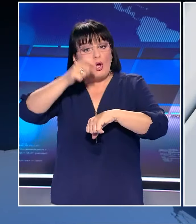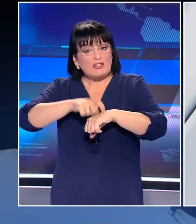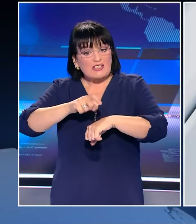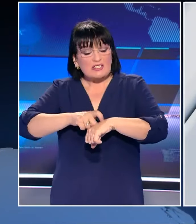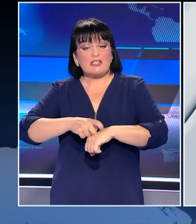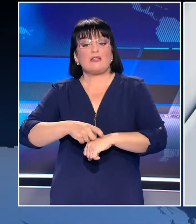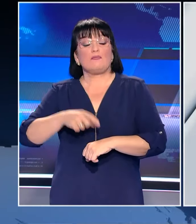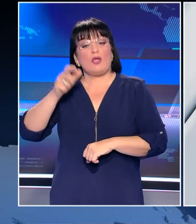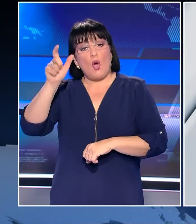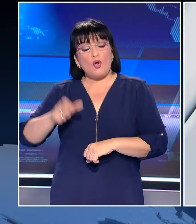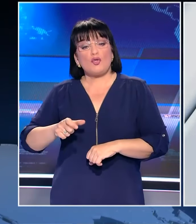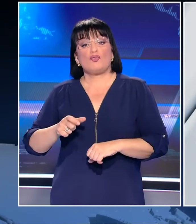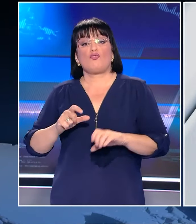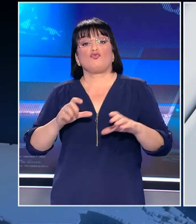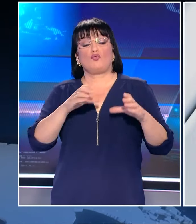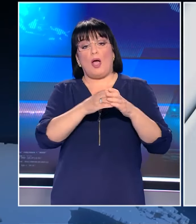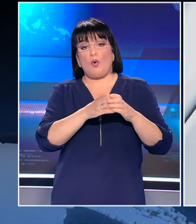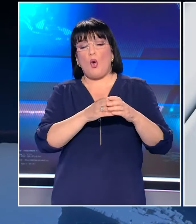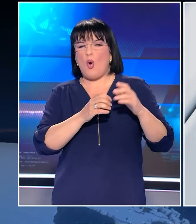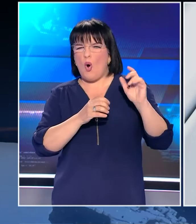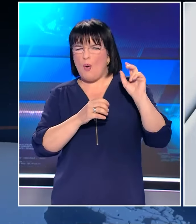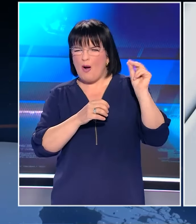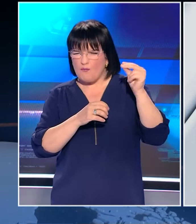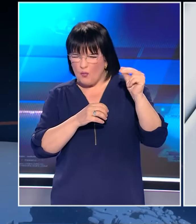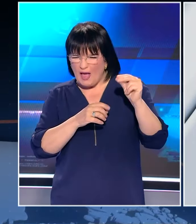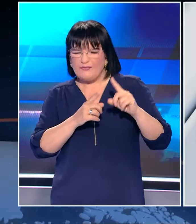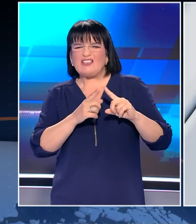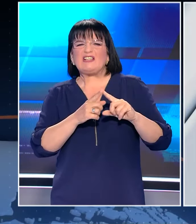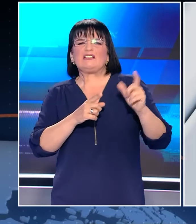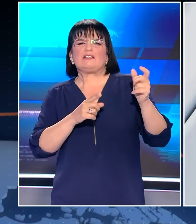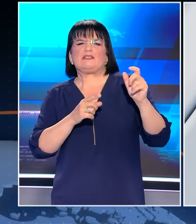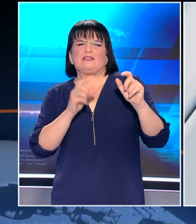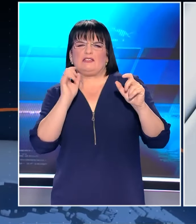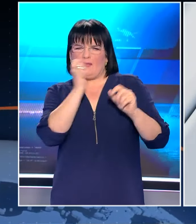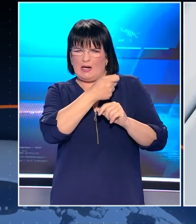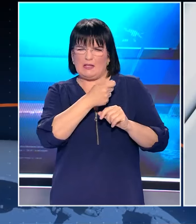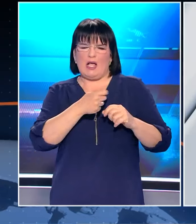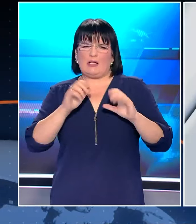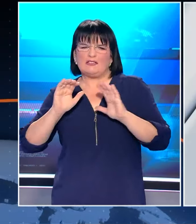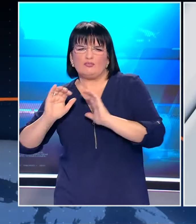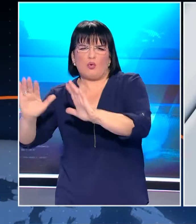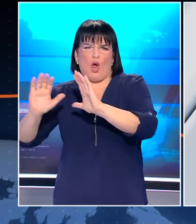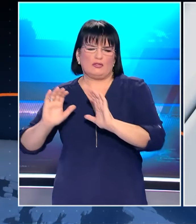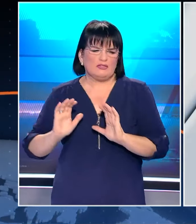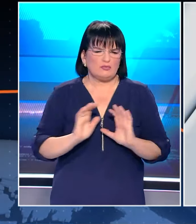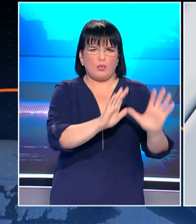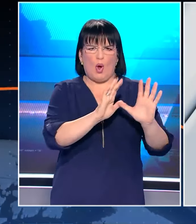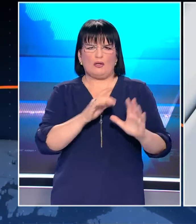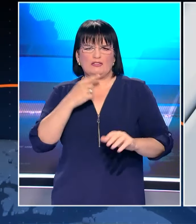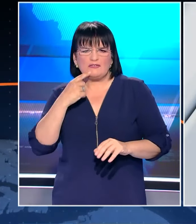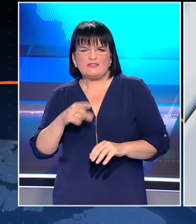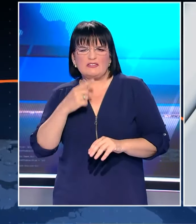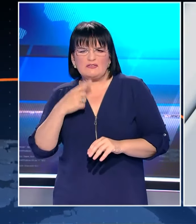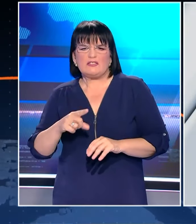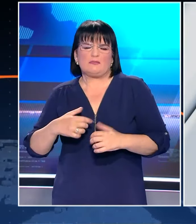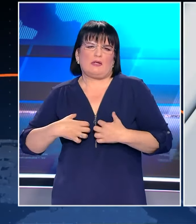λέει ο εντολέας μου ότι υπήρξε αλλιώς βροξήματα. Ένας βροξήμα από την πλευρά του εντολέου μου κατέληξε να έχει αποτέλεσμα ο κ. Γραμμένος